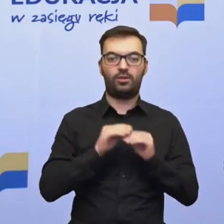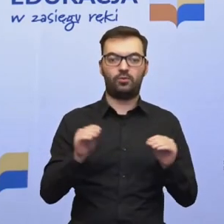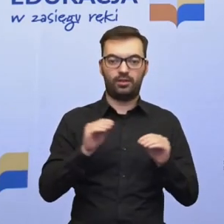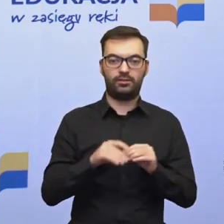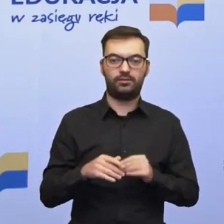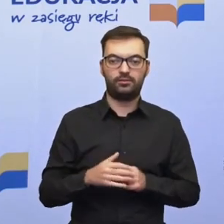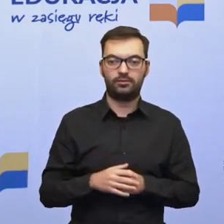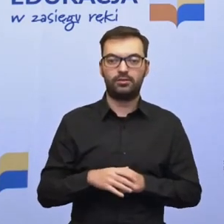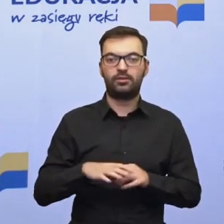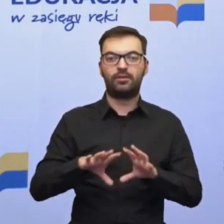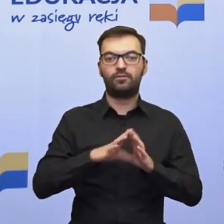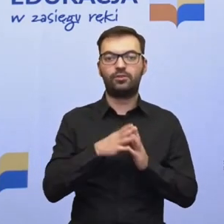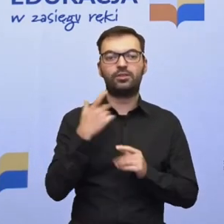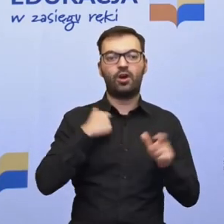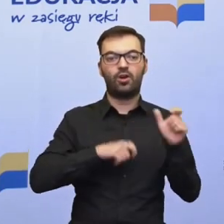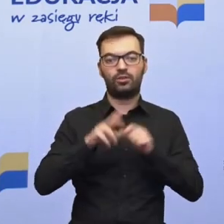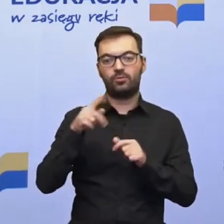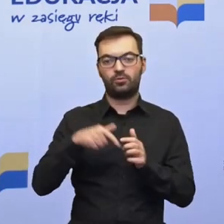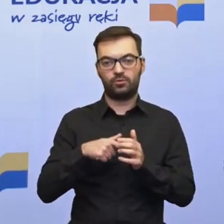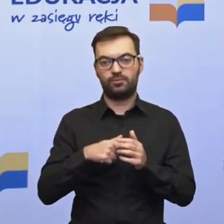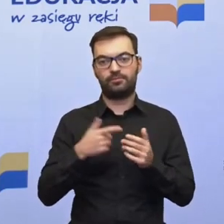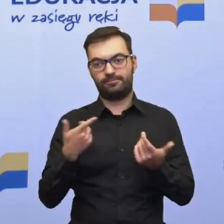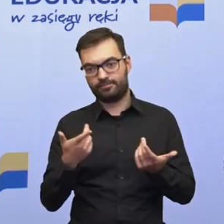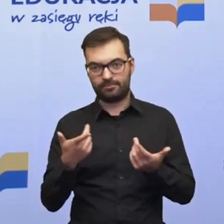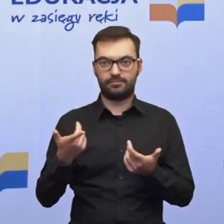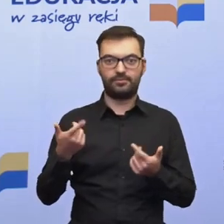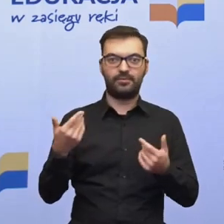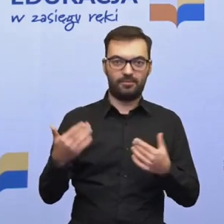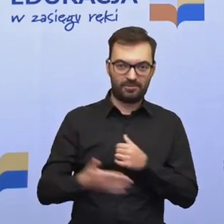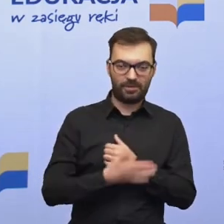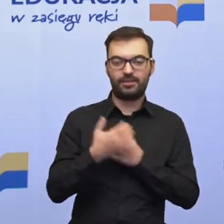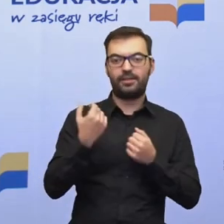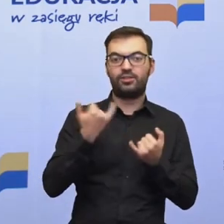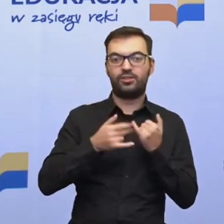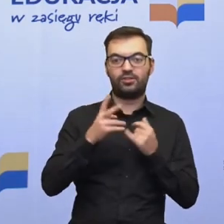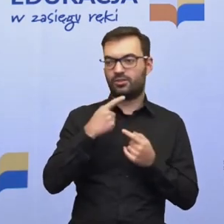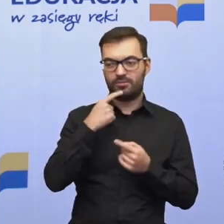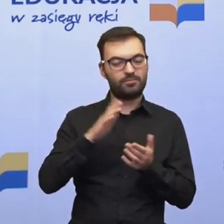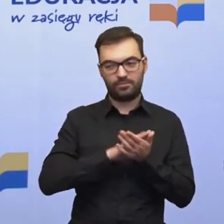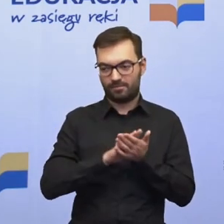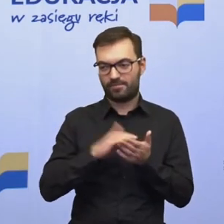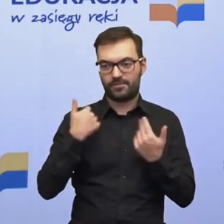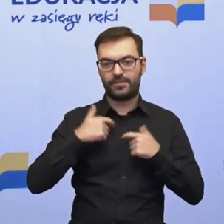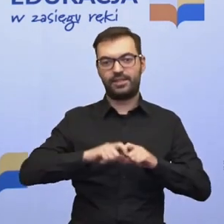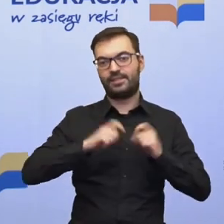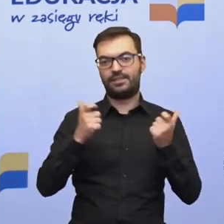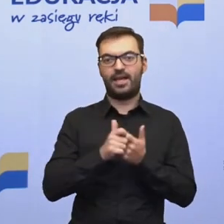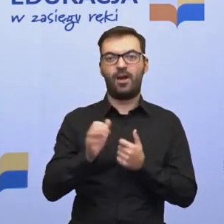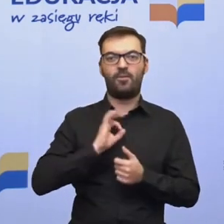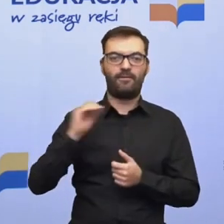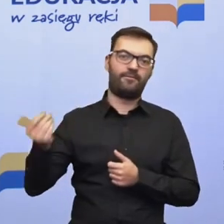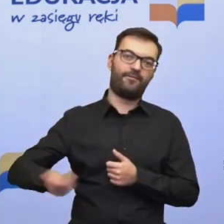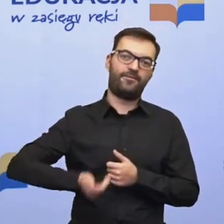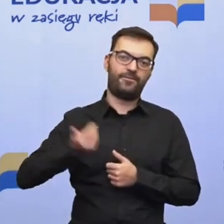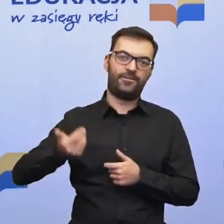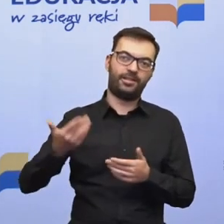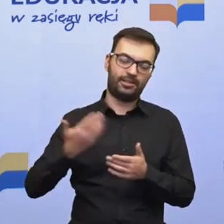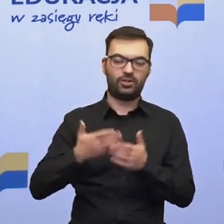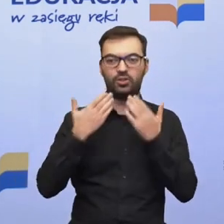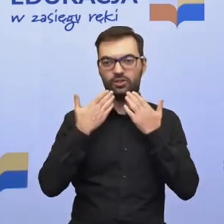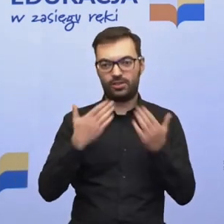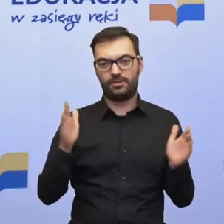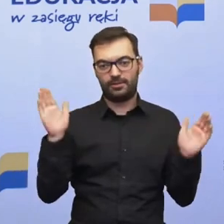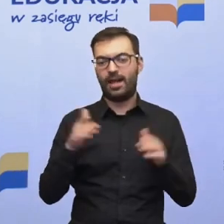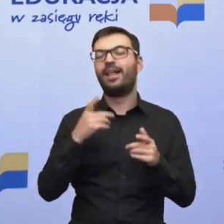Wszystkim, którzy się tutaj przyczyni. Jak kogoś nie wymieniłam, to już od razu przepraszam, bo nie chciałabym, żeby moje całe wystąpienie skupiło się na podziękowaniu. Ale